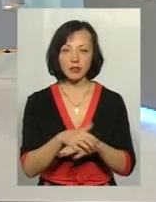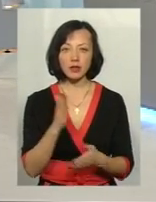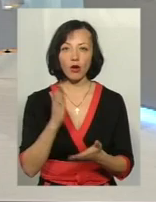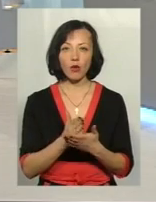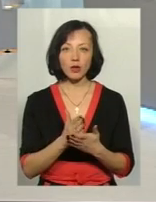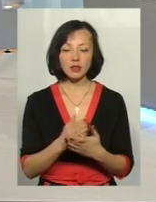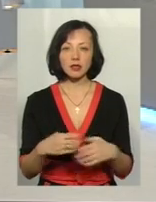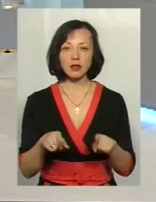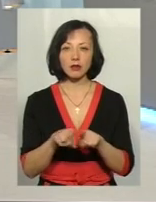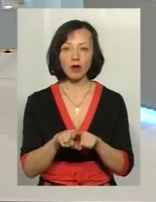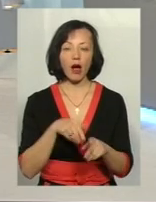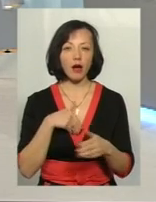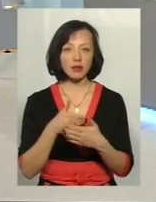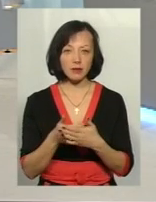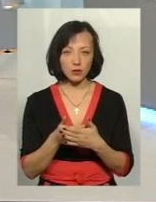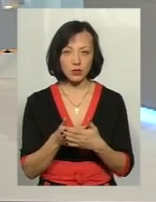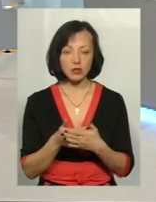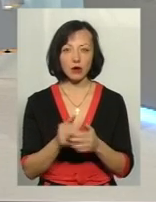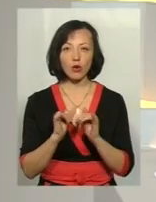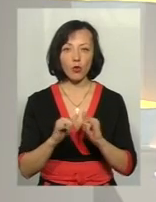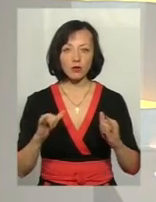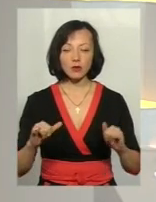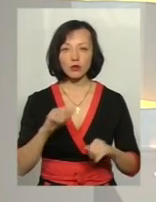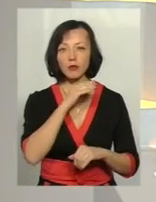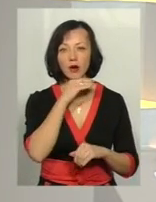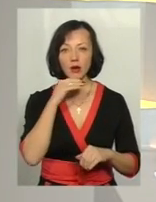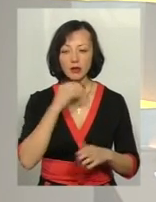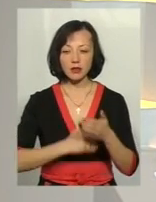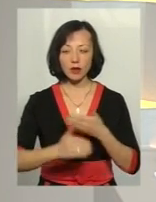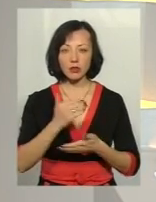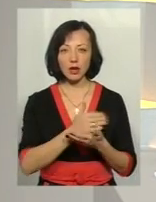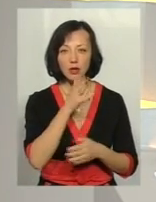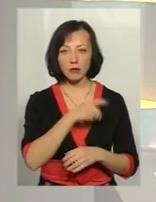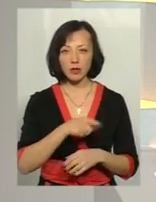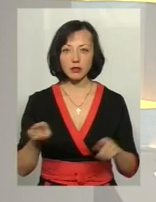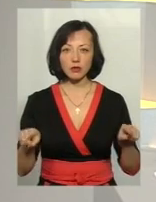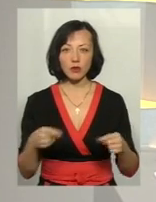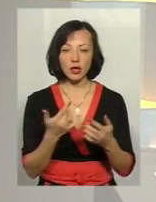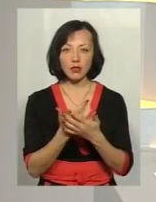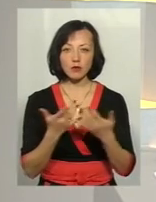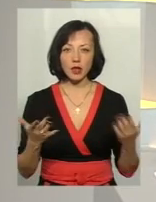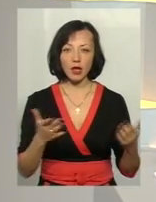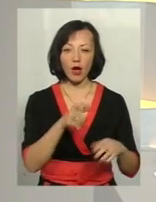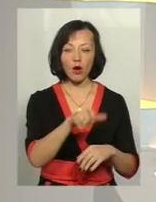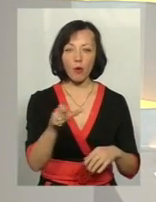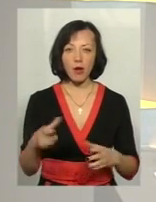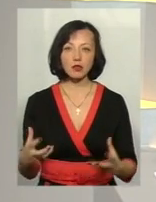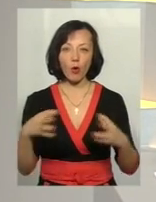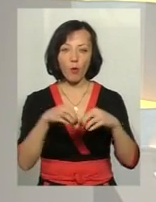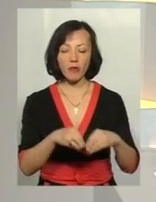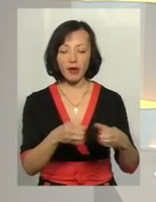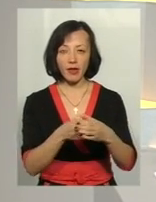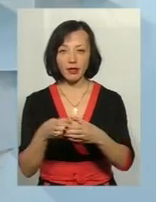активності, розвитку. Дуже багато за останній період створюється різноманітних громадських об'єднань.